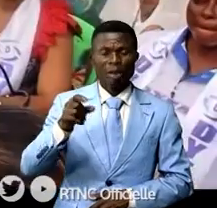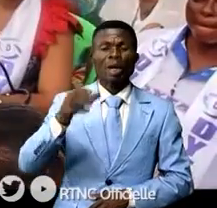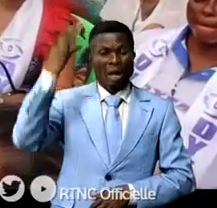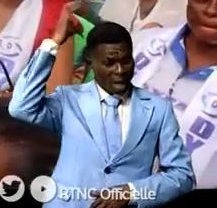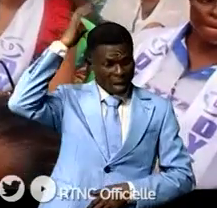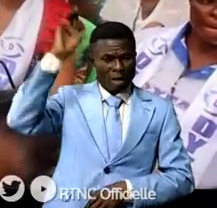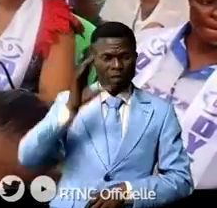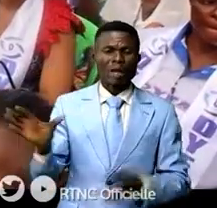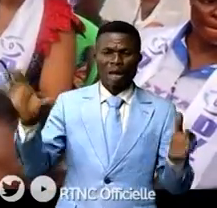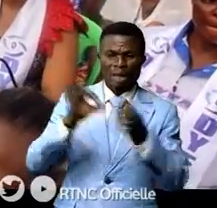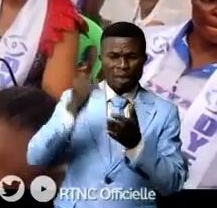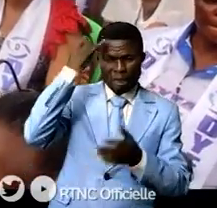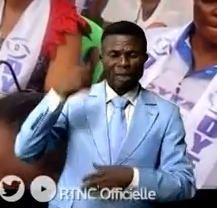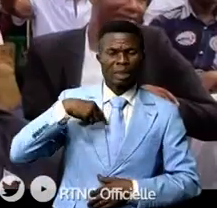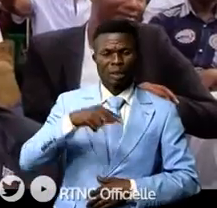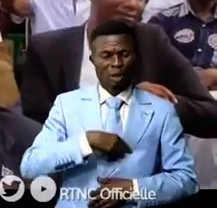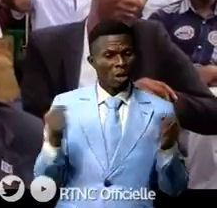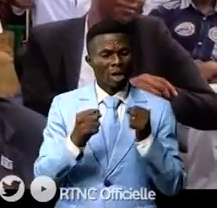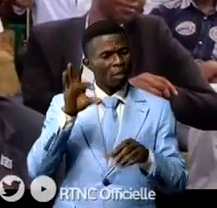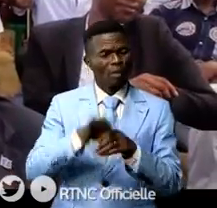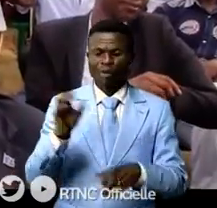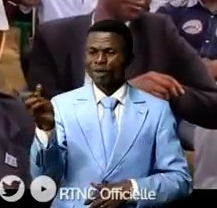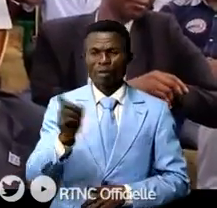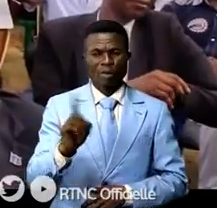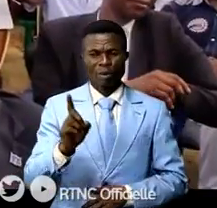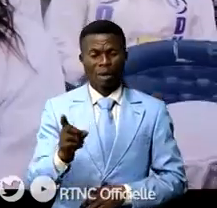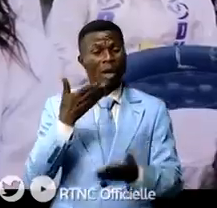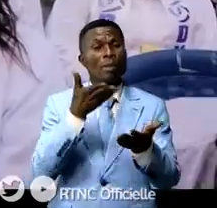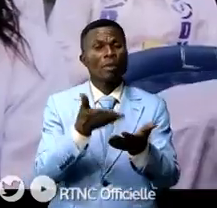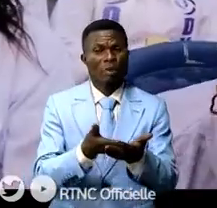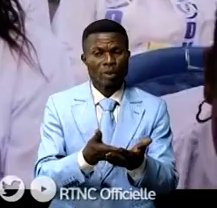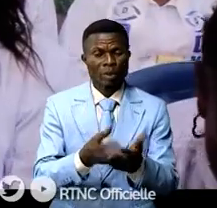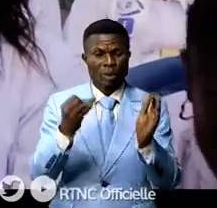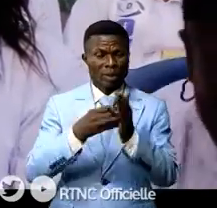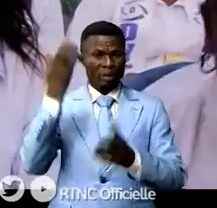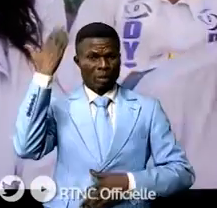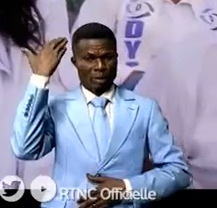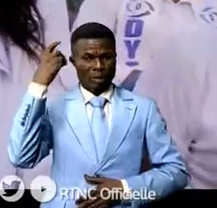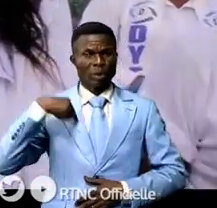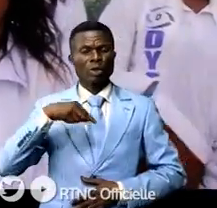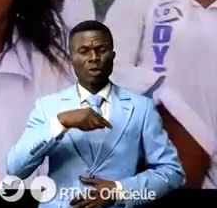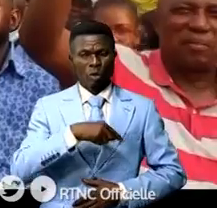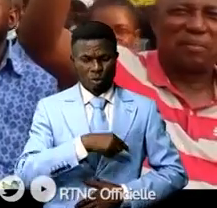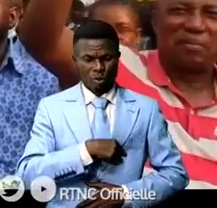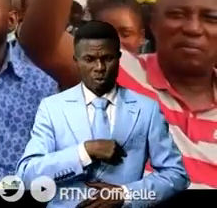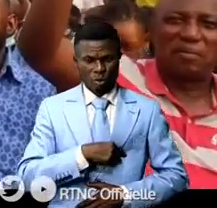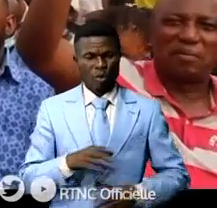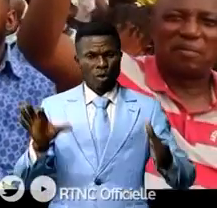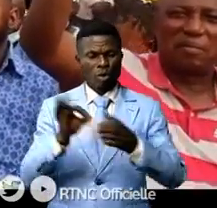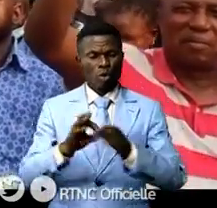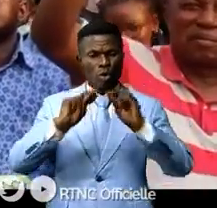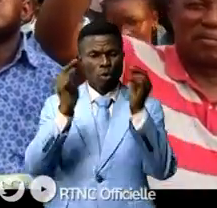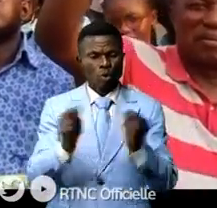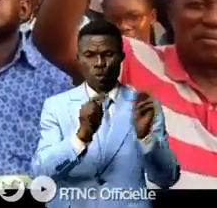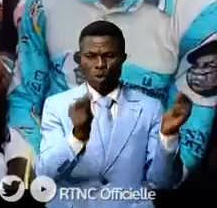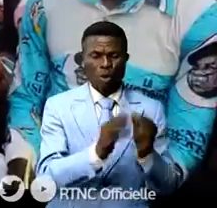fait que rejoindre l'IDP qui n'a jamais eu peur des élections. Pour prêve les dimanches passés nous étions avec nos états-majors